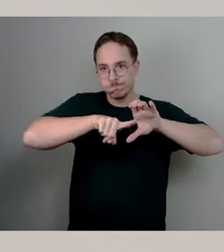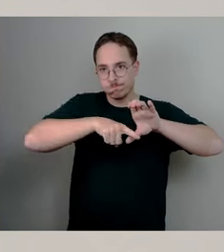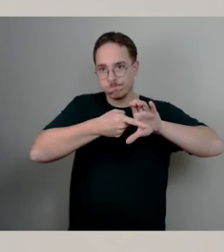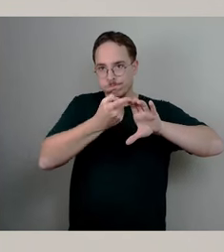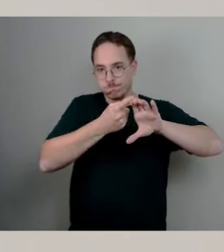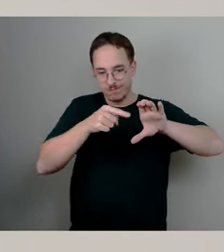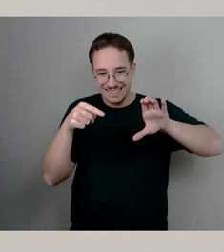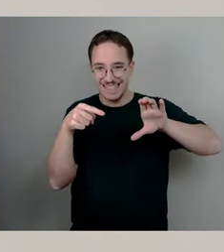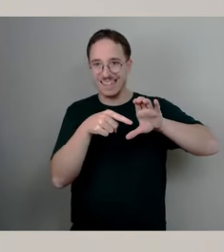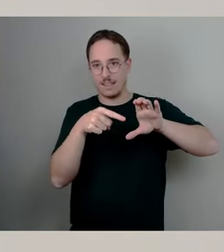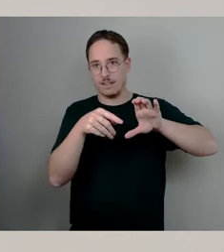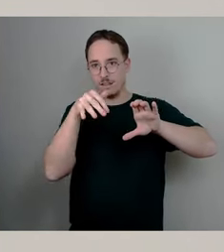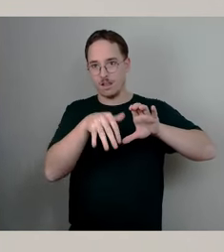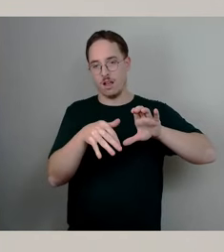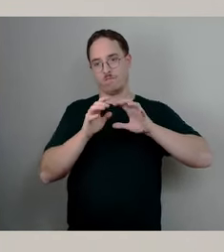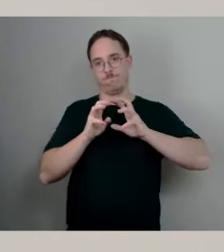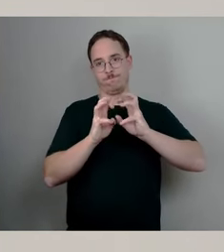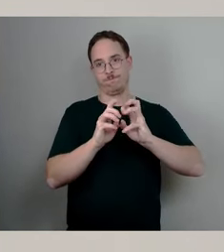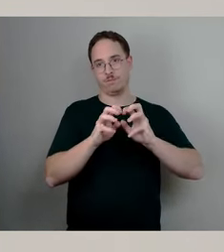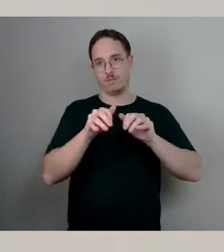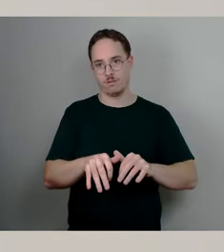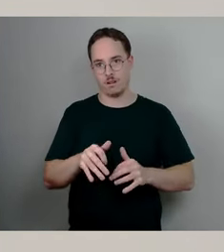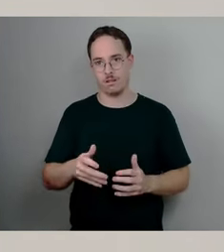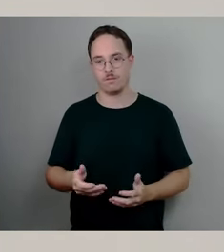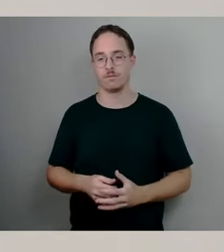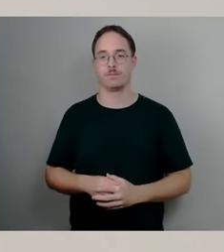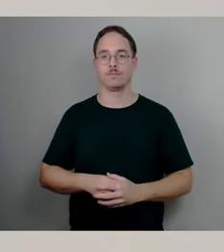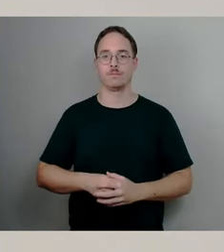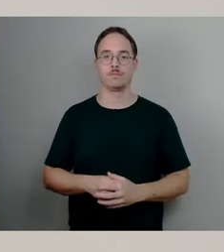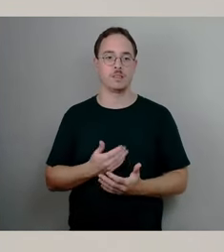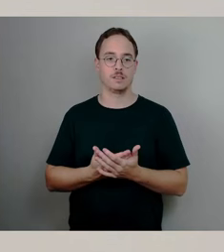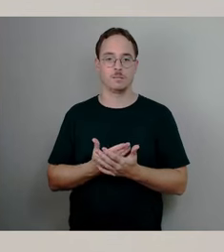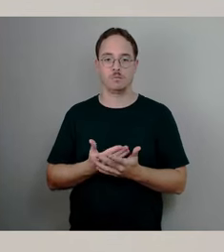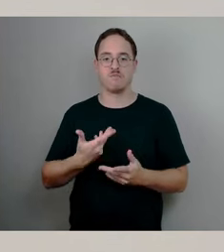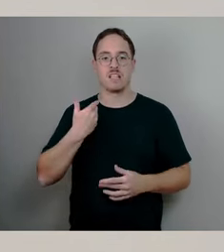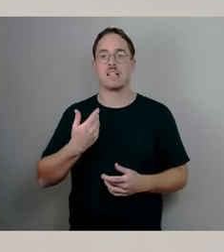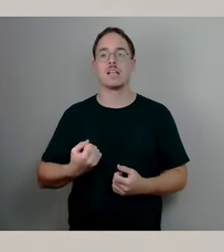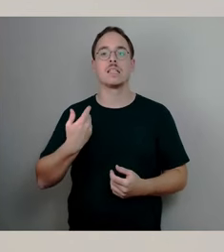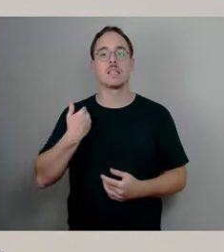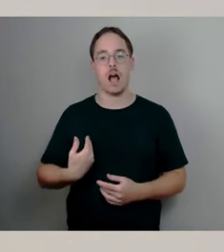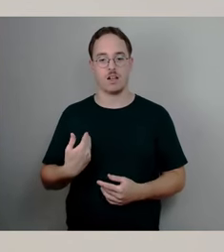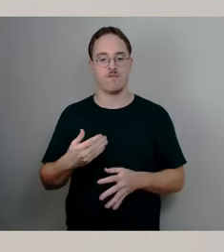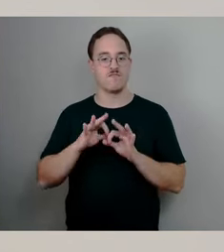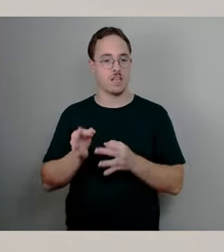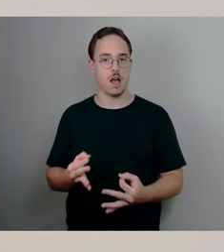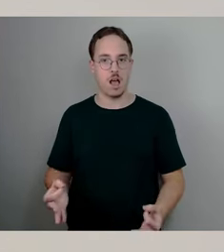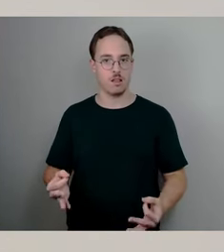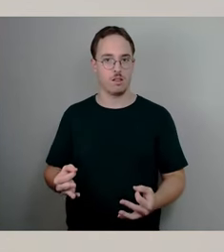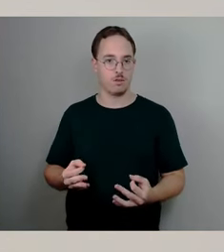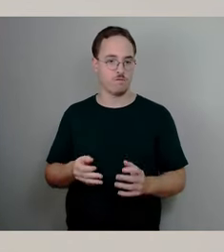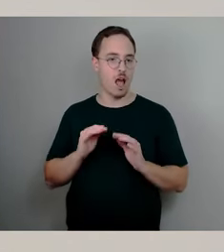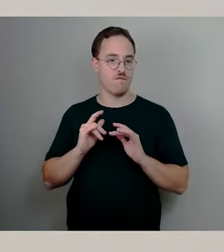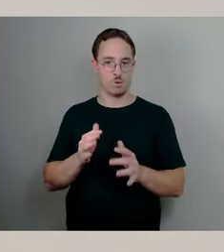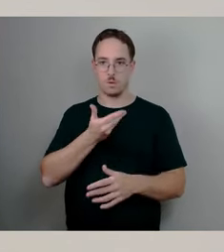hat. Die Auslastung der technischen Tragfähigkeit für Brückenzug C der Karoderbrücke lag bei 100%. Eine solche